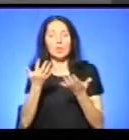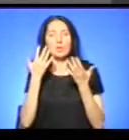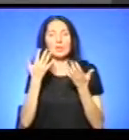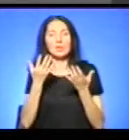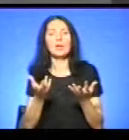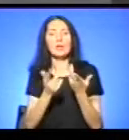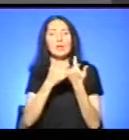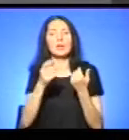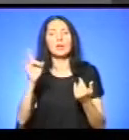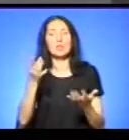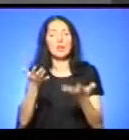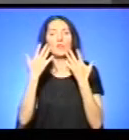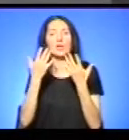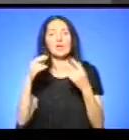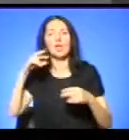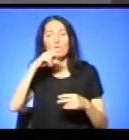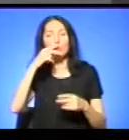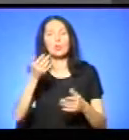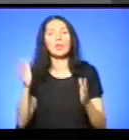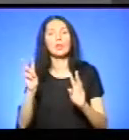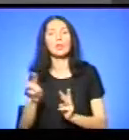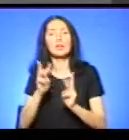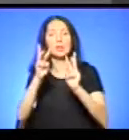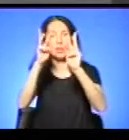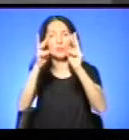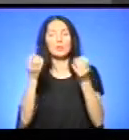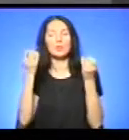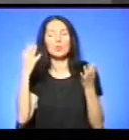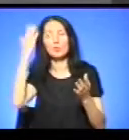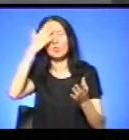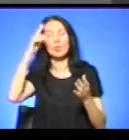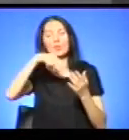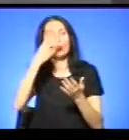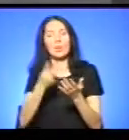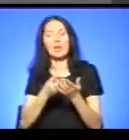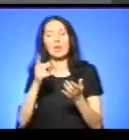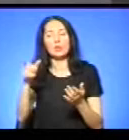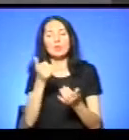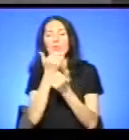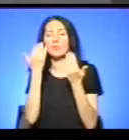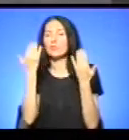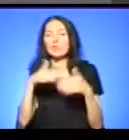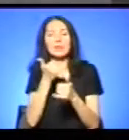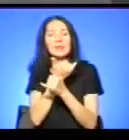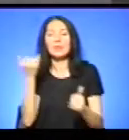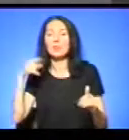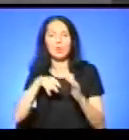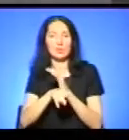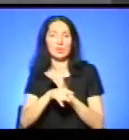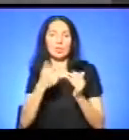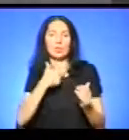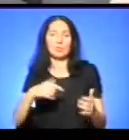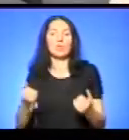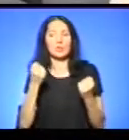вона просто втрачає свідомість. І вже не здатна себе порятувати. Також декілька днів тому, ми теж мали в нашій